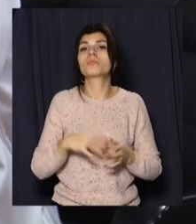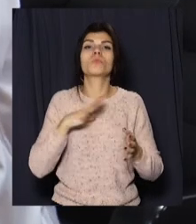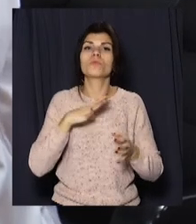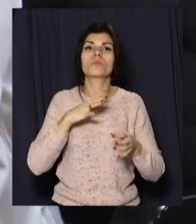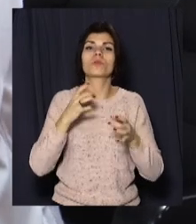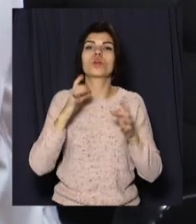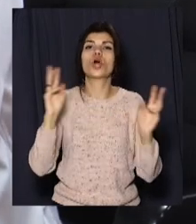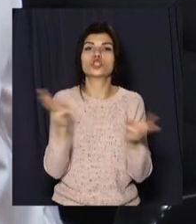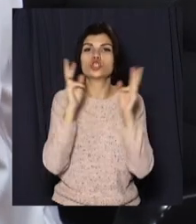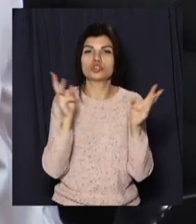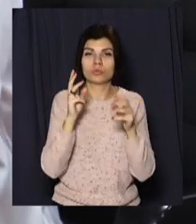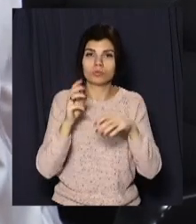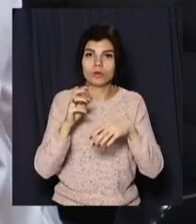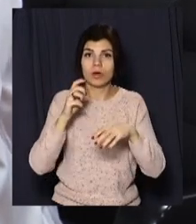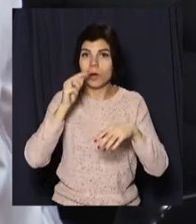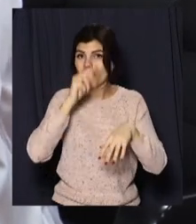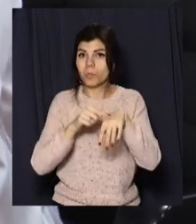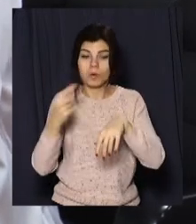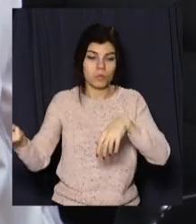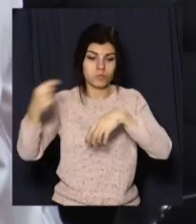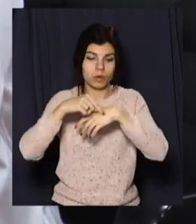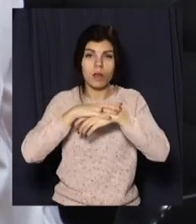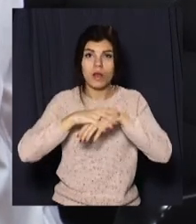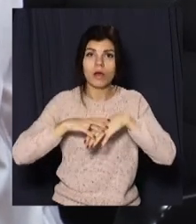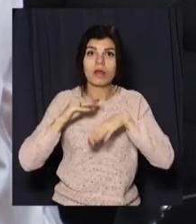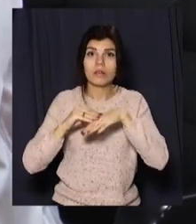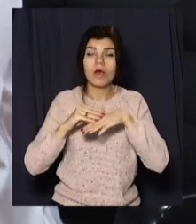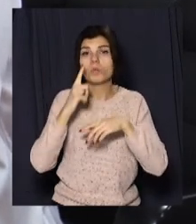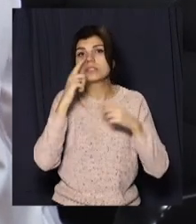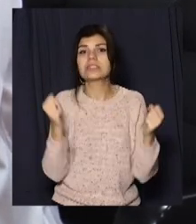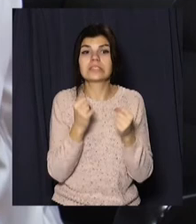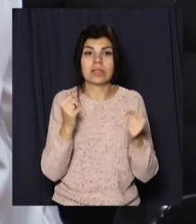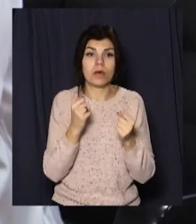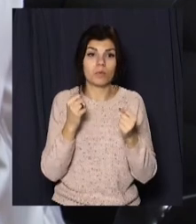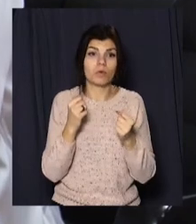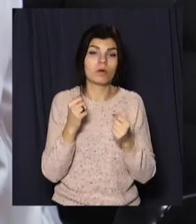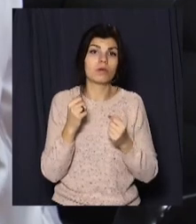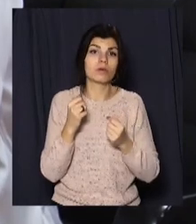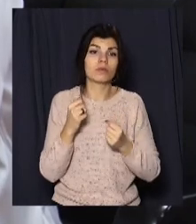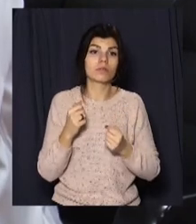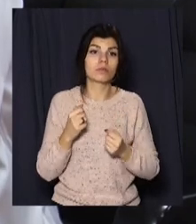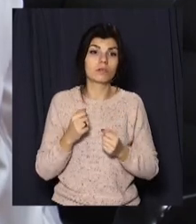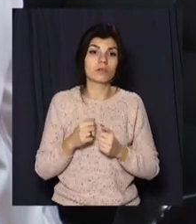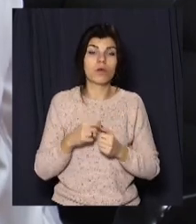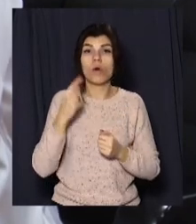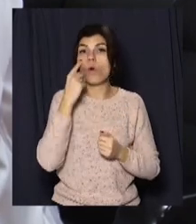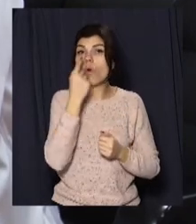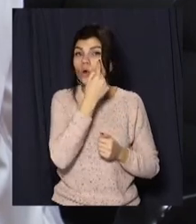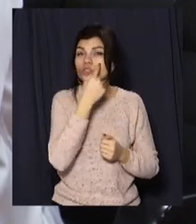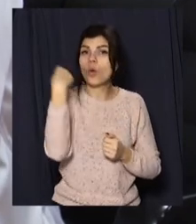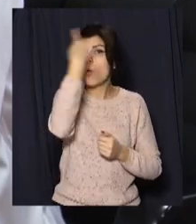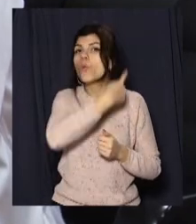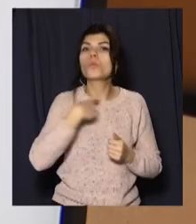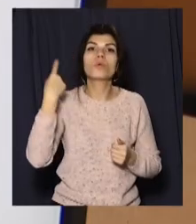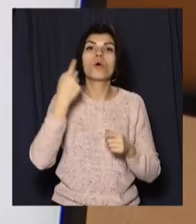відкритих частин тіла, тому що це взимку проходить, як правило, це очі, обличчя,